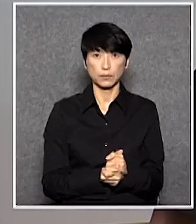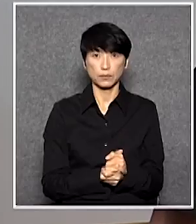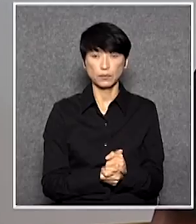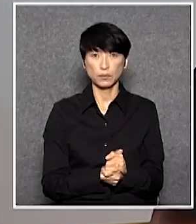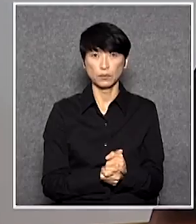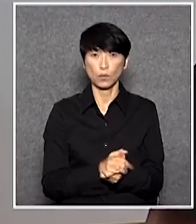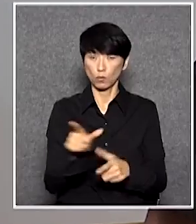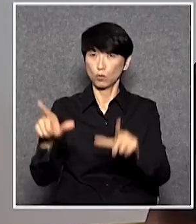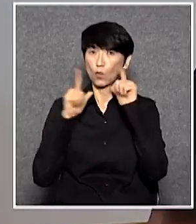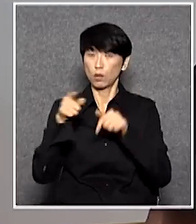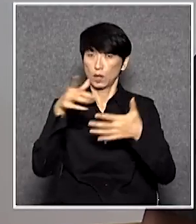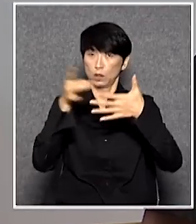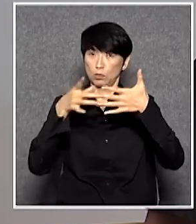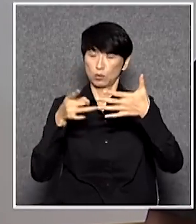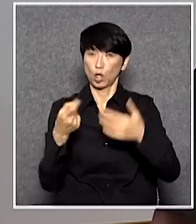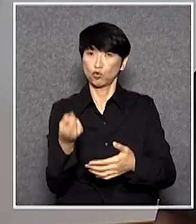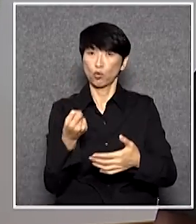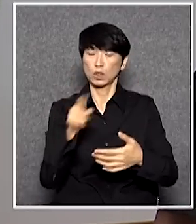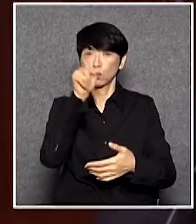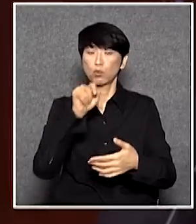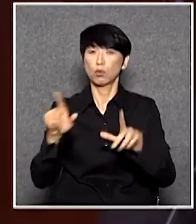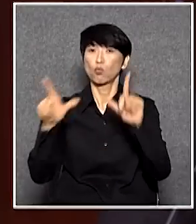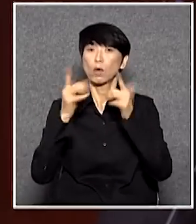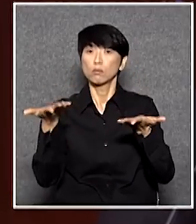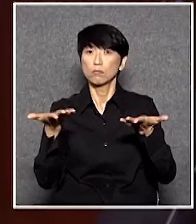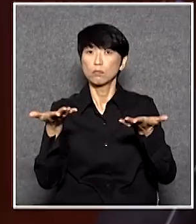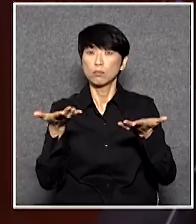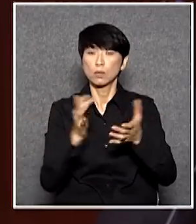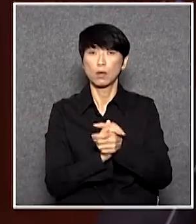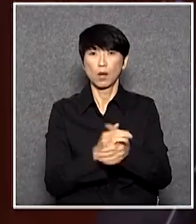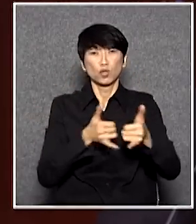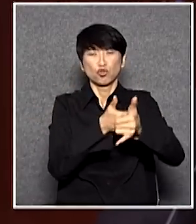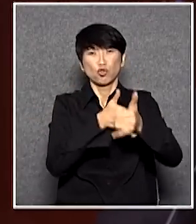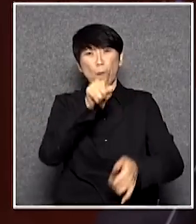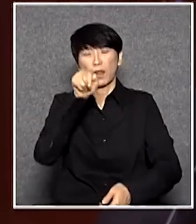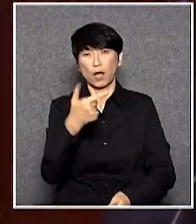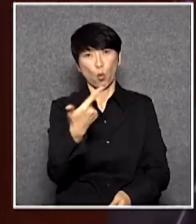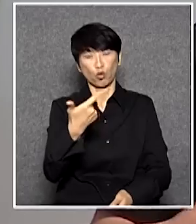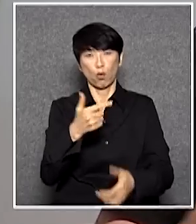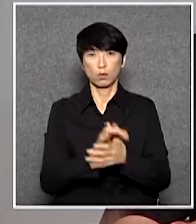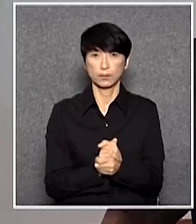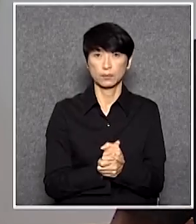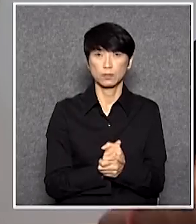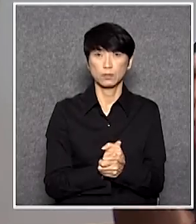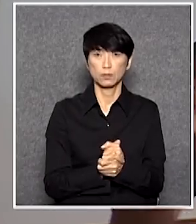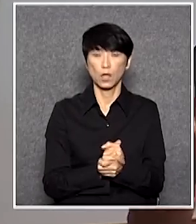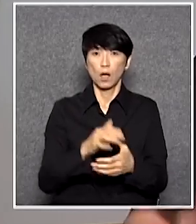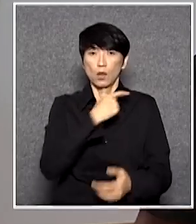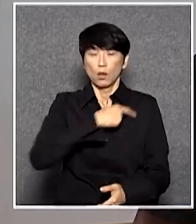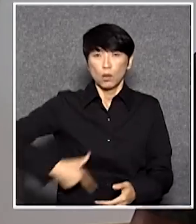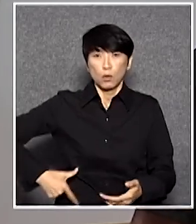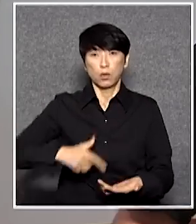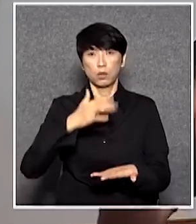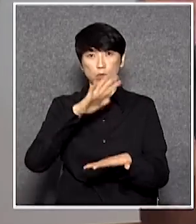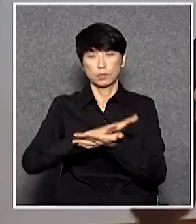你回答吧你自己解一題容易一點回答了追不完啊喂主席我做了這麼多年議員追了他五